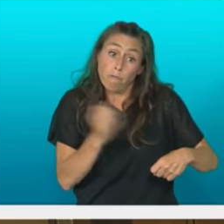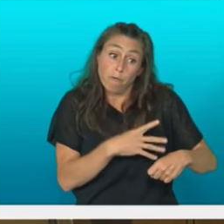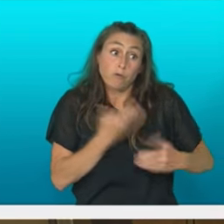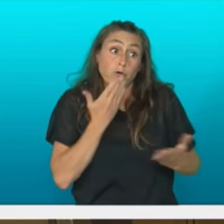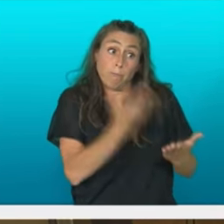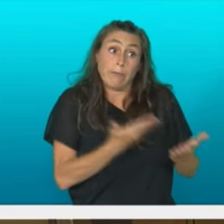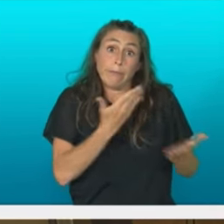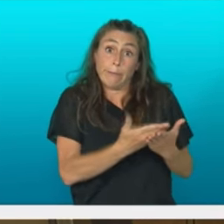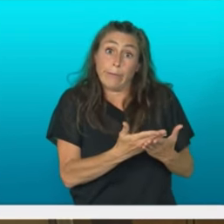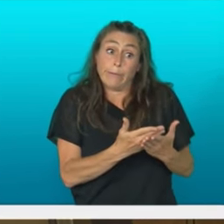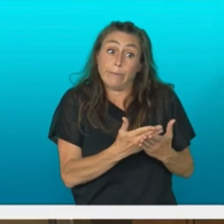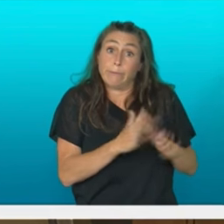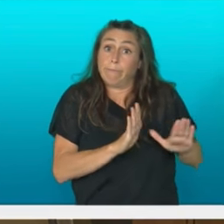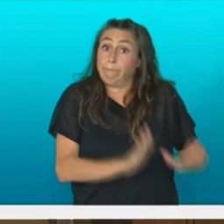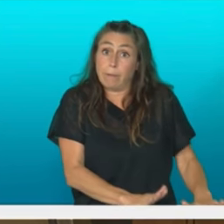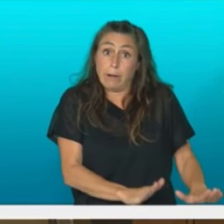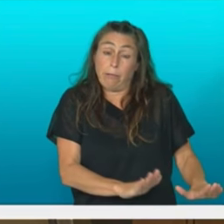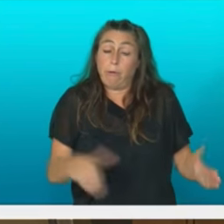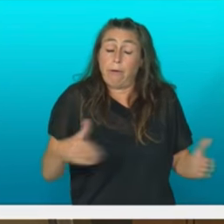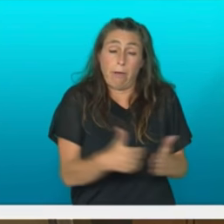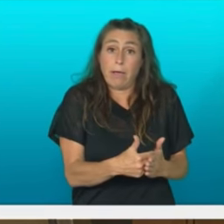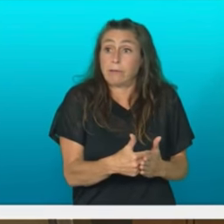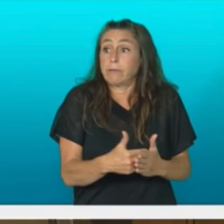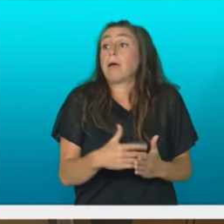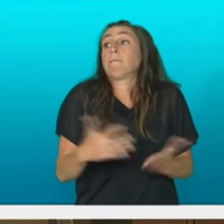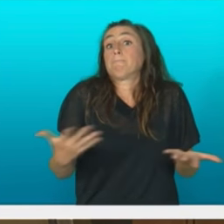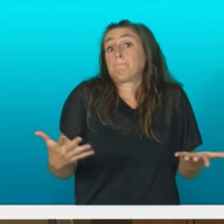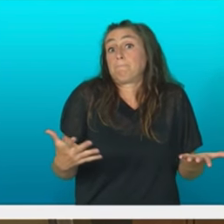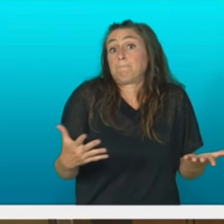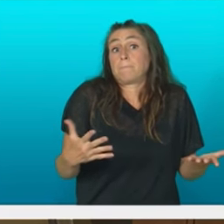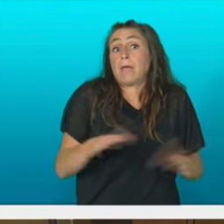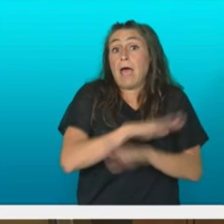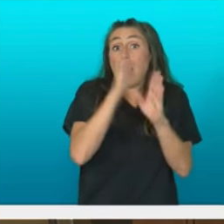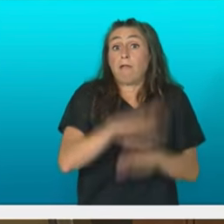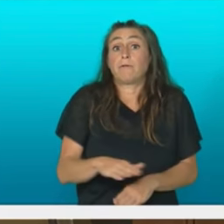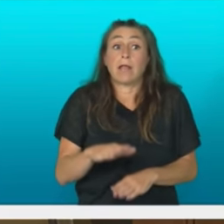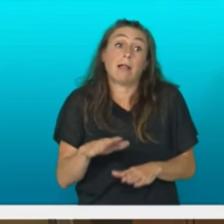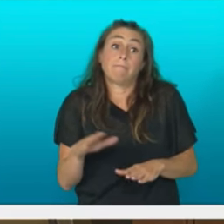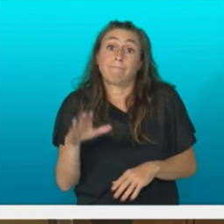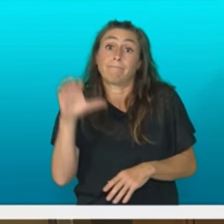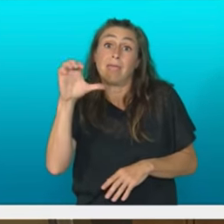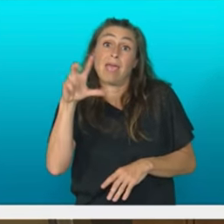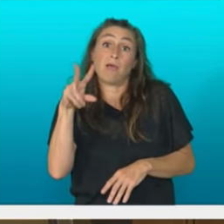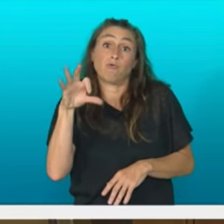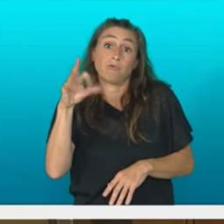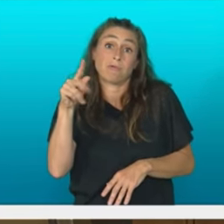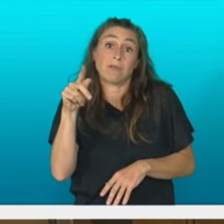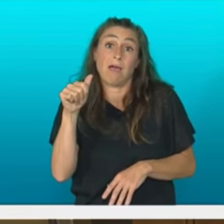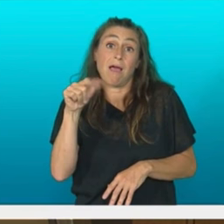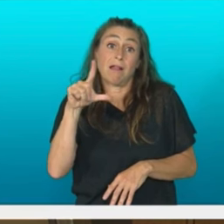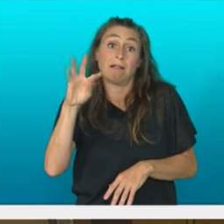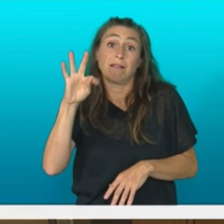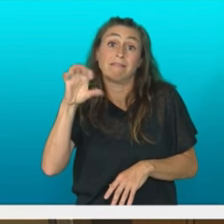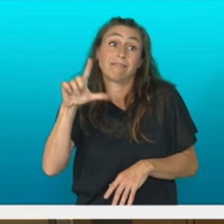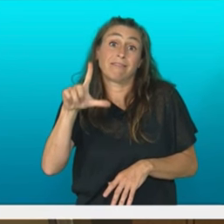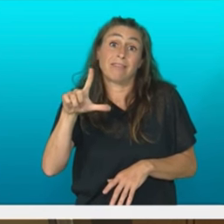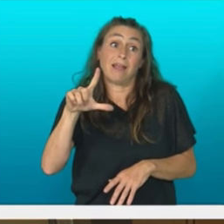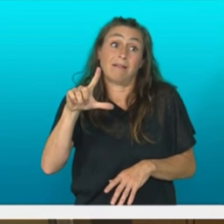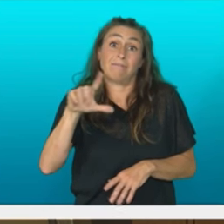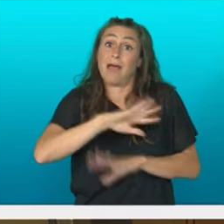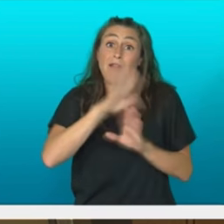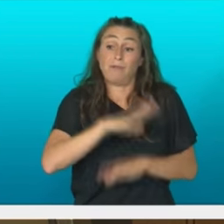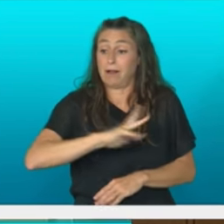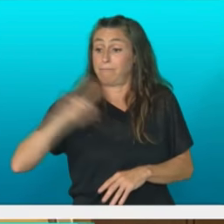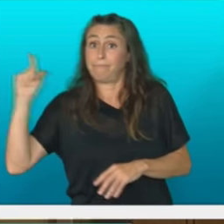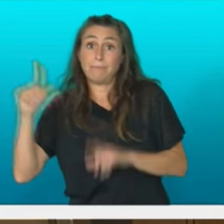orten ikusi dugu kanpoko funzputreen eskuetara alde egiten euskaltel eta gero esaten diguzue txampionzean egongo goirela egongo